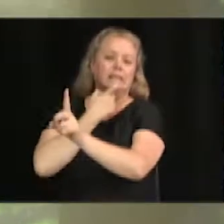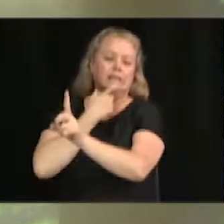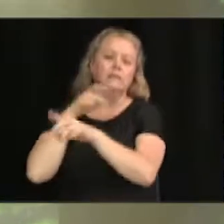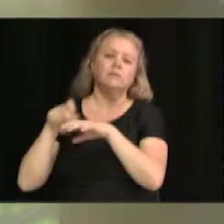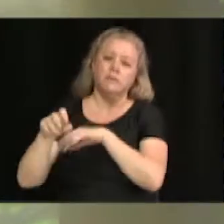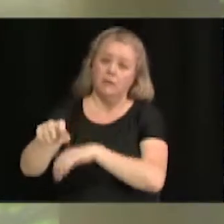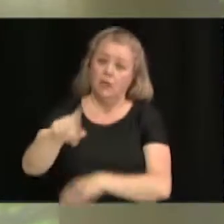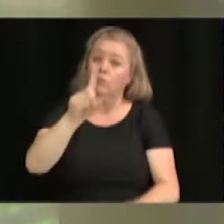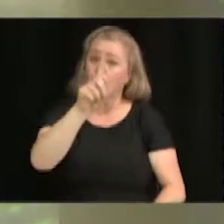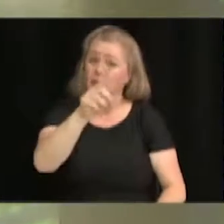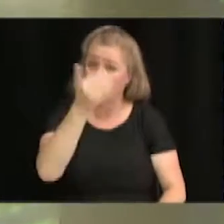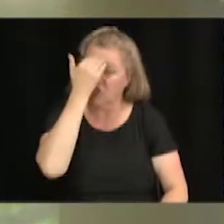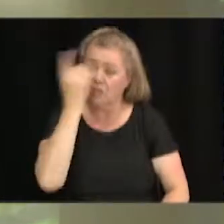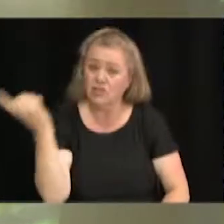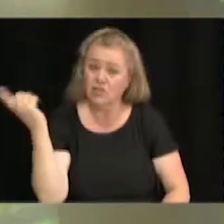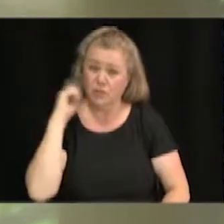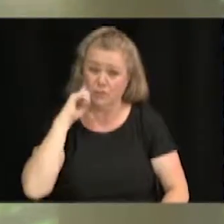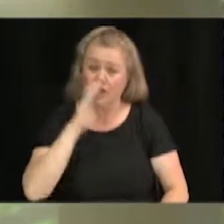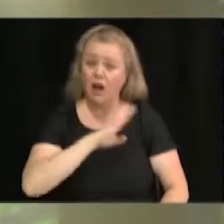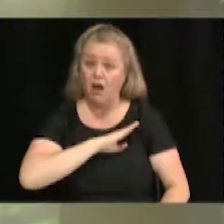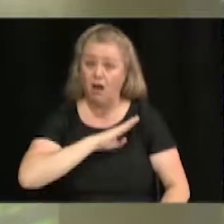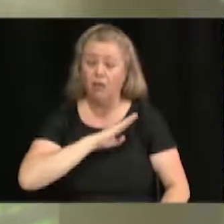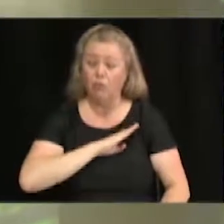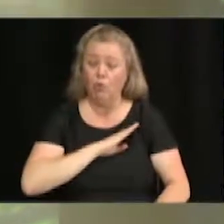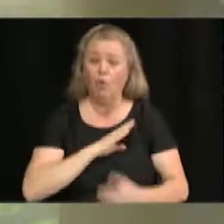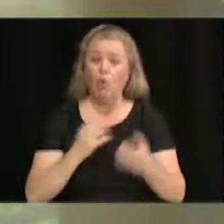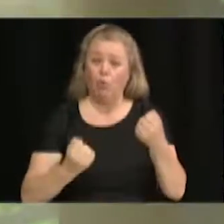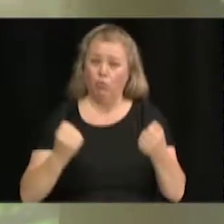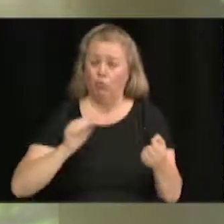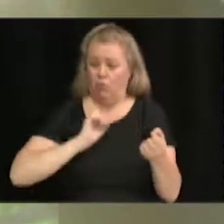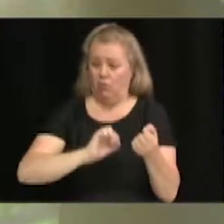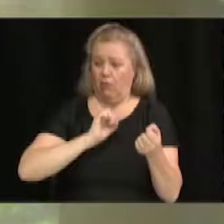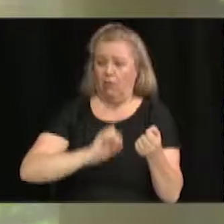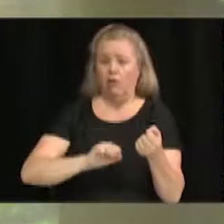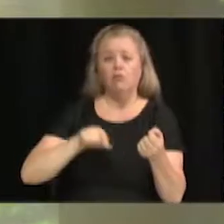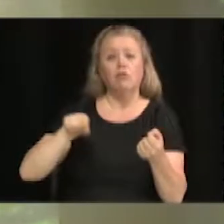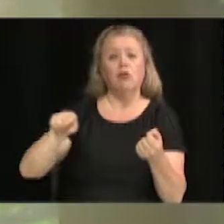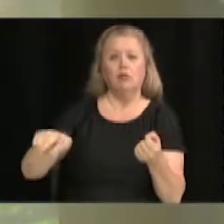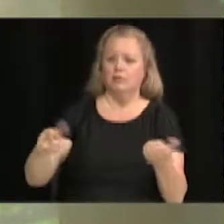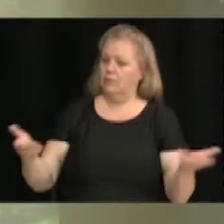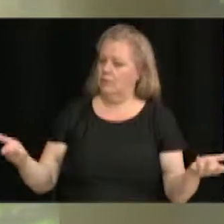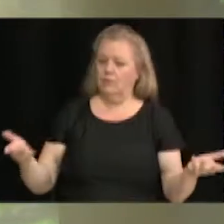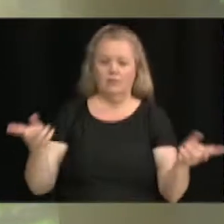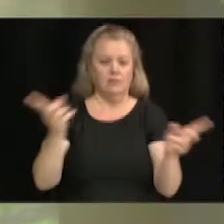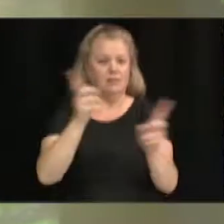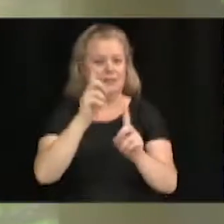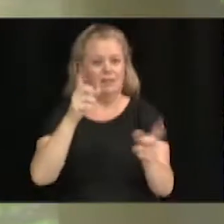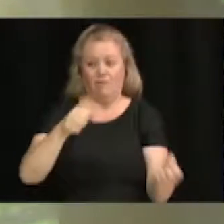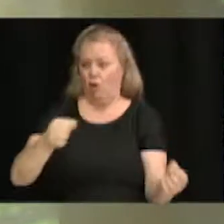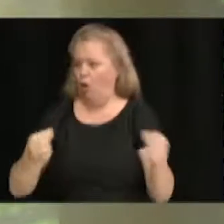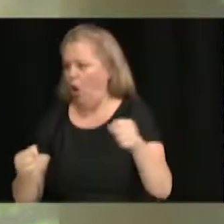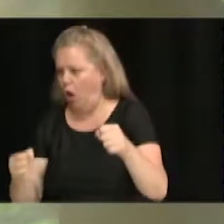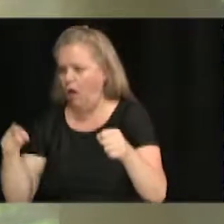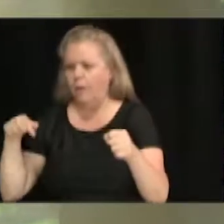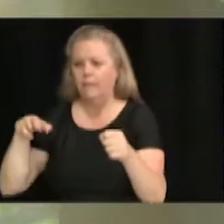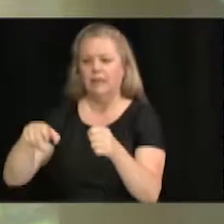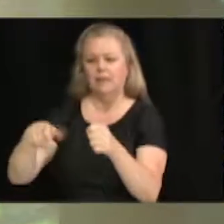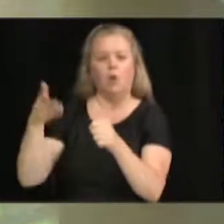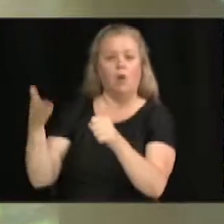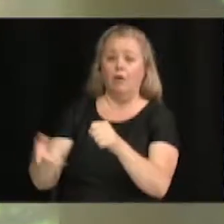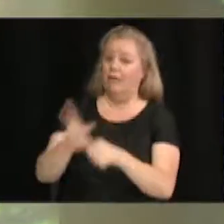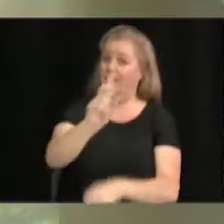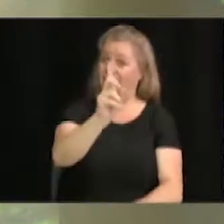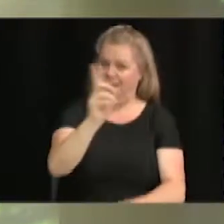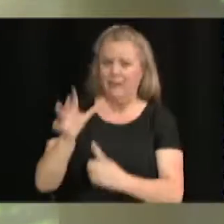des fois, qui klaxonnaient des piétons, qui s'étaient engagés, puis qui avaient commencé. L'automobiliste voit que sa lumière est verte. Il veut tourner, mais le piéton est là, mais le piéton a